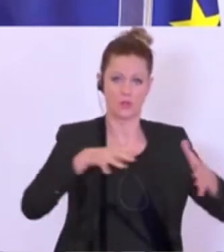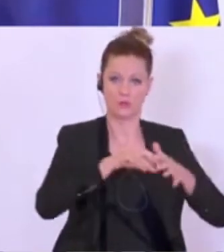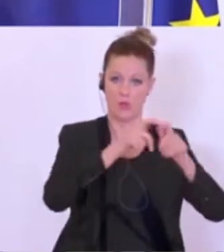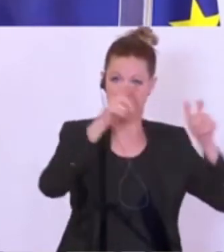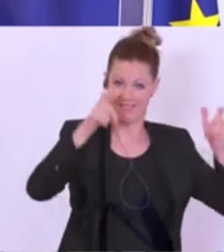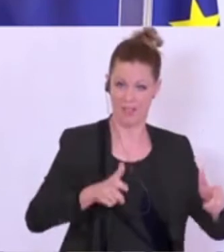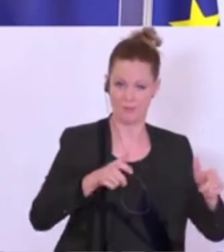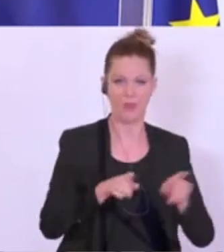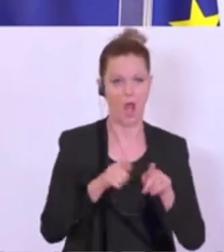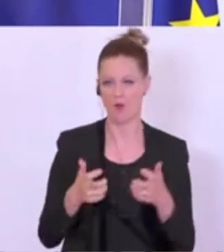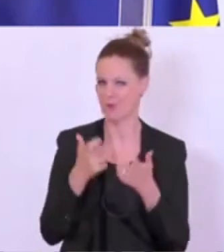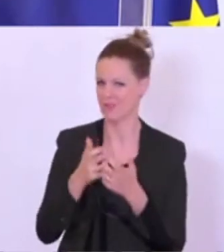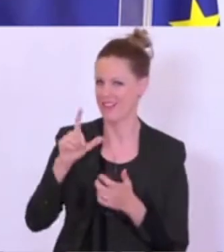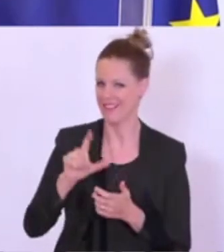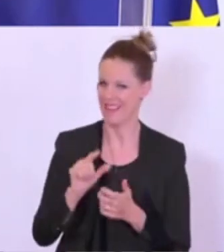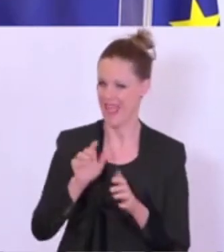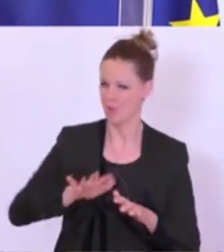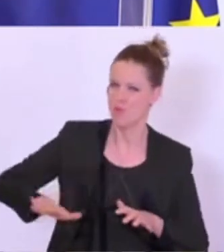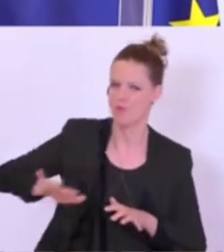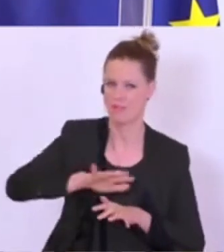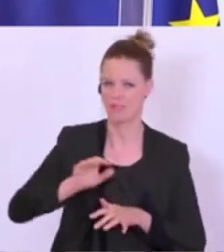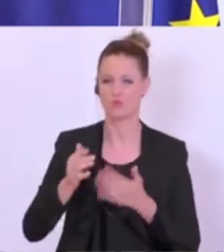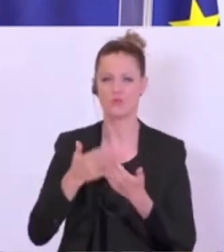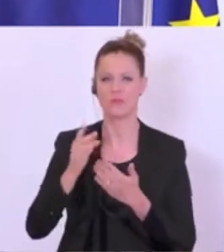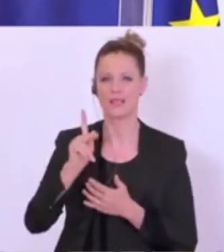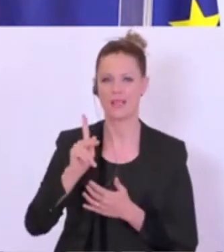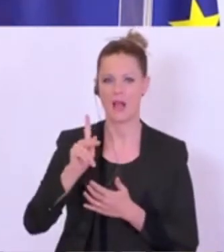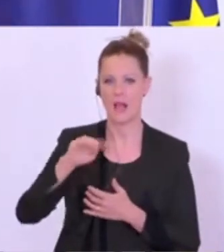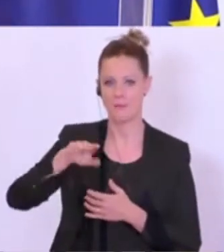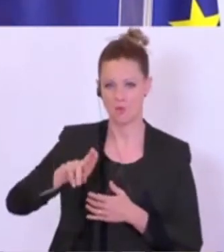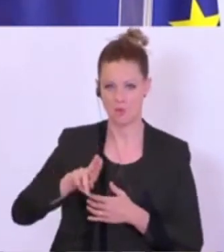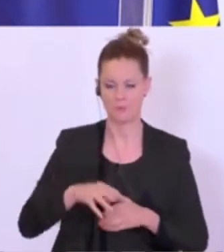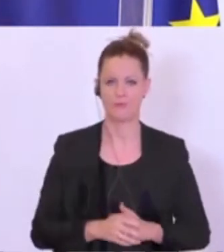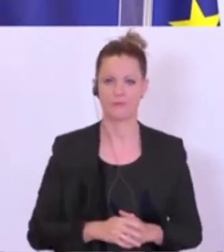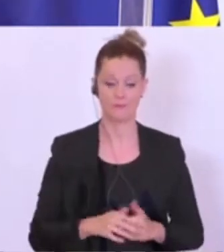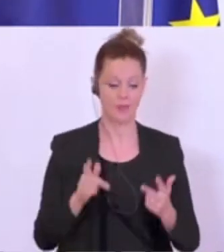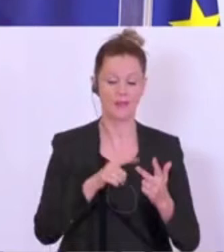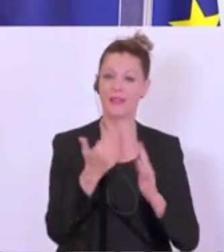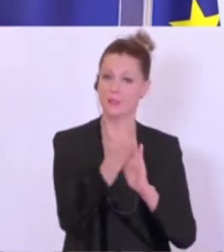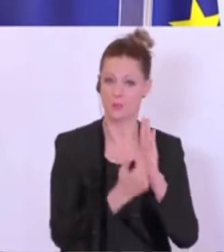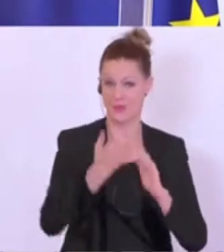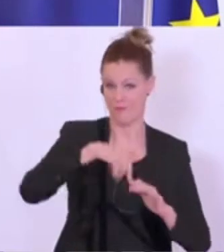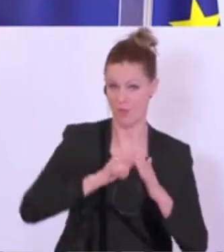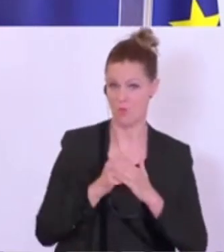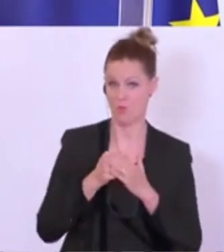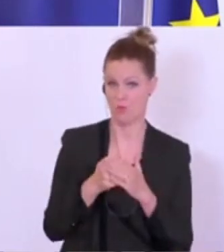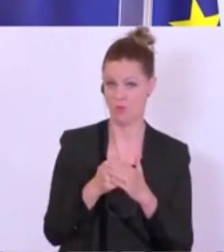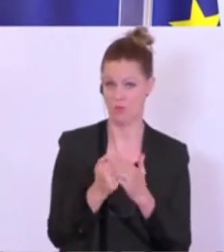auch für die Produktion im kleineren Umfeld bei den KMUs. Das dritte Programm, das wir unterstützen,